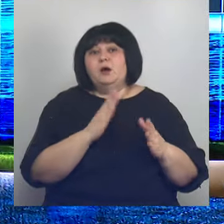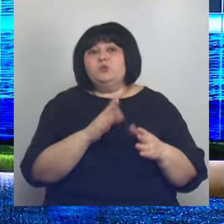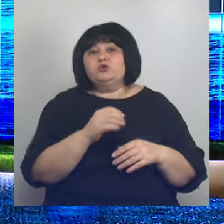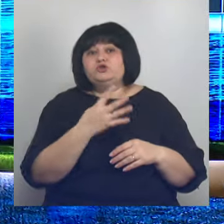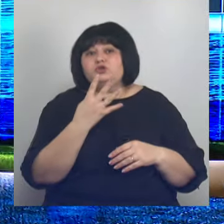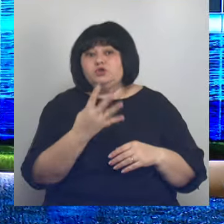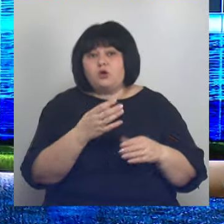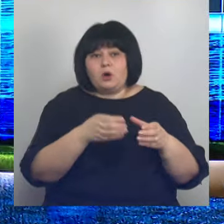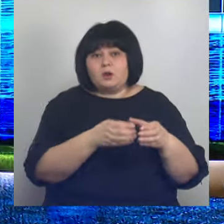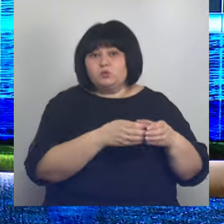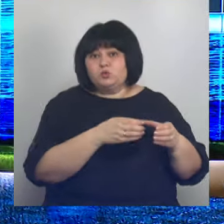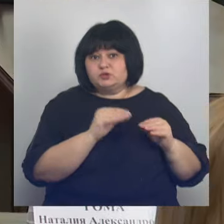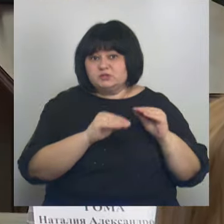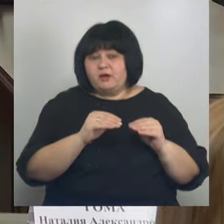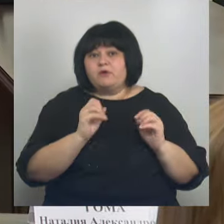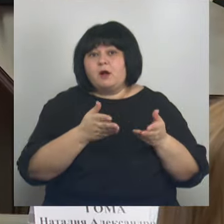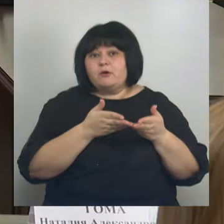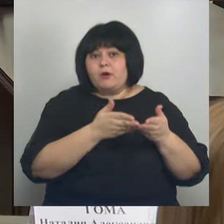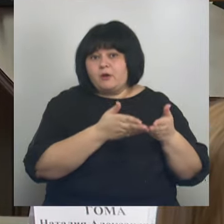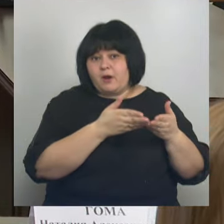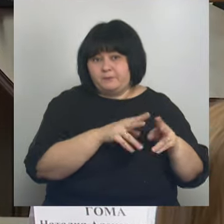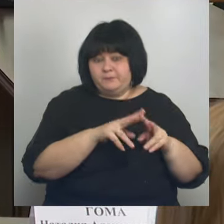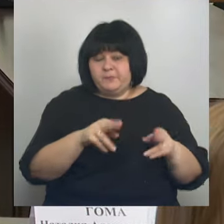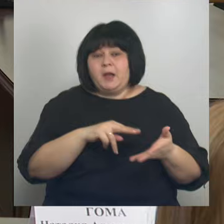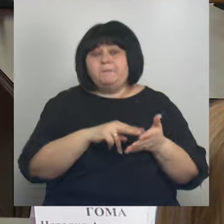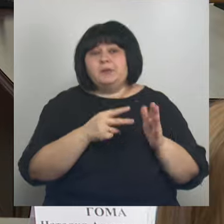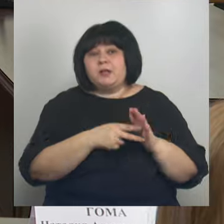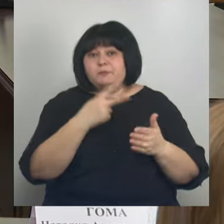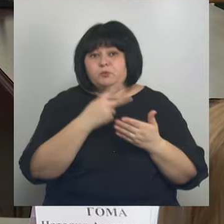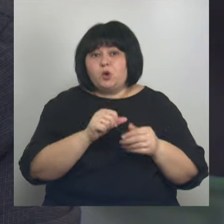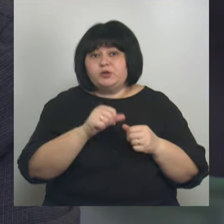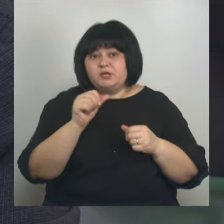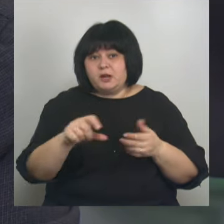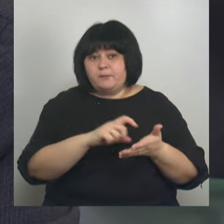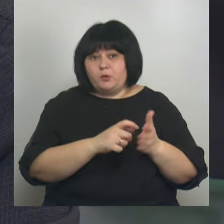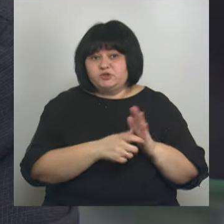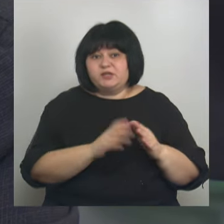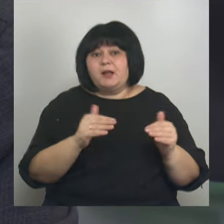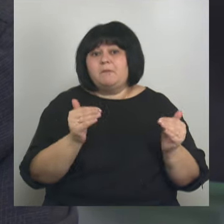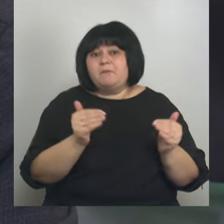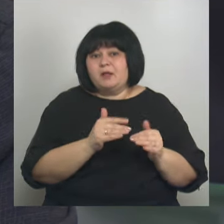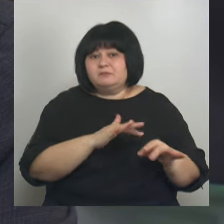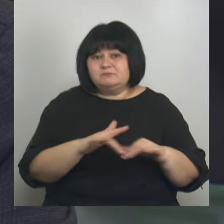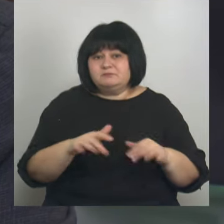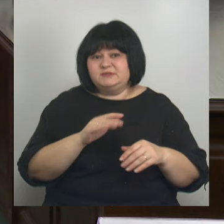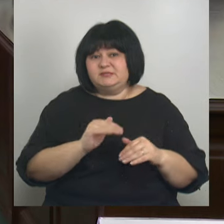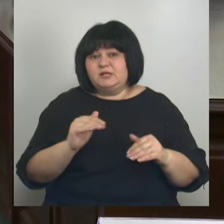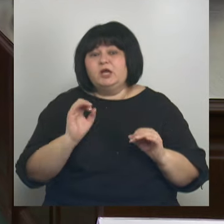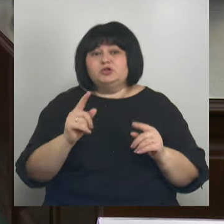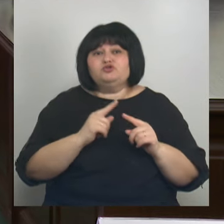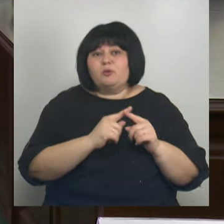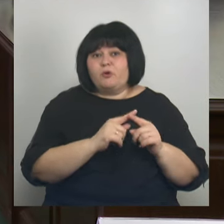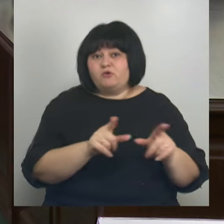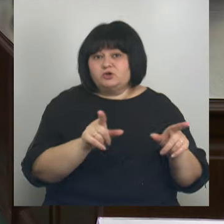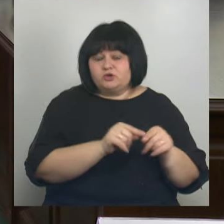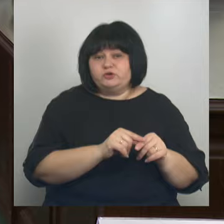четырех корпусов в форме кораблей. В плане также предусмотрено отдельное помещение для маломобильных детей с сопровождающими. В